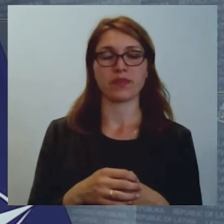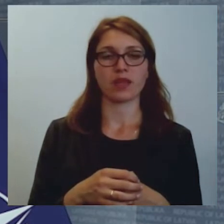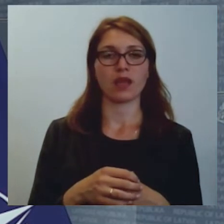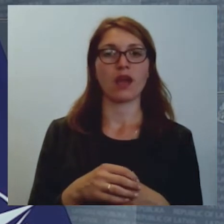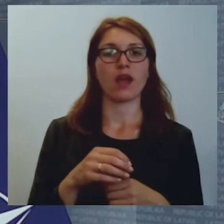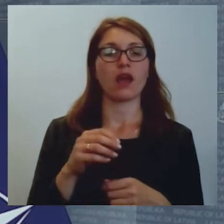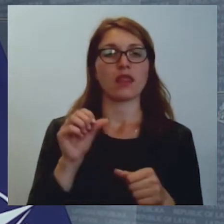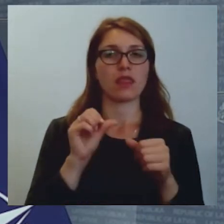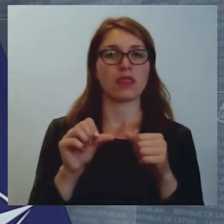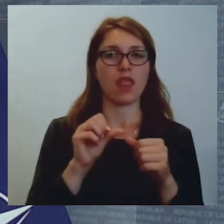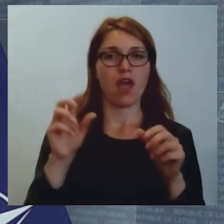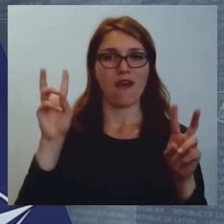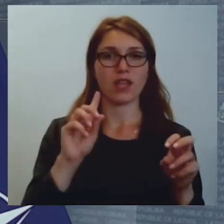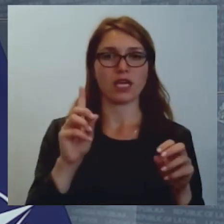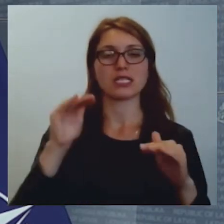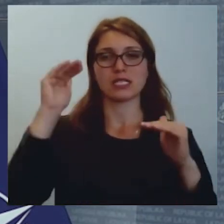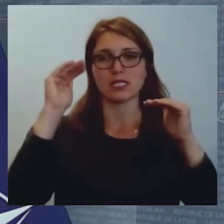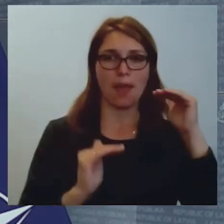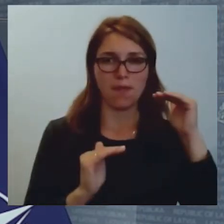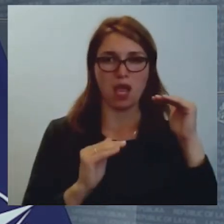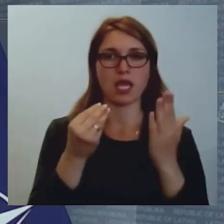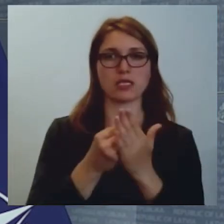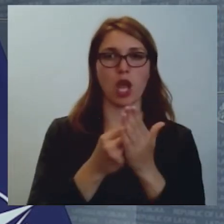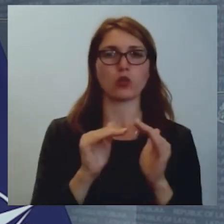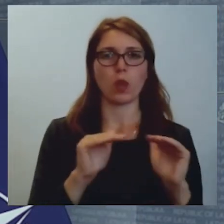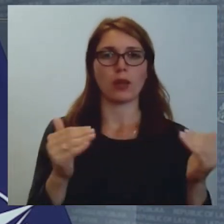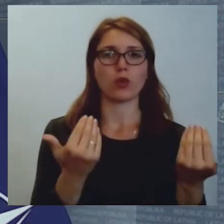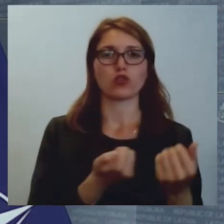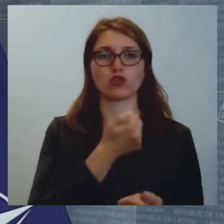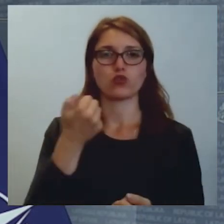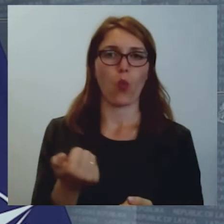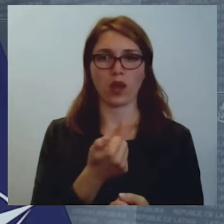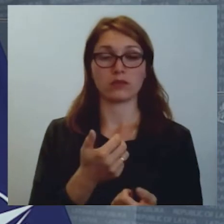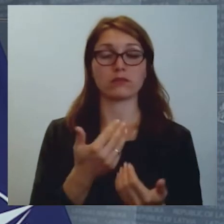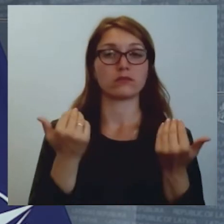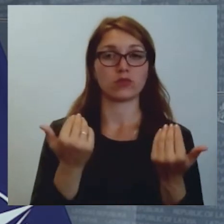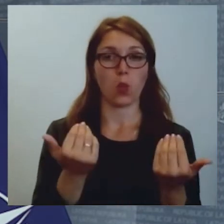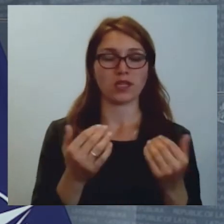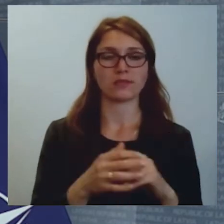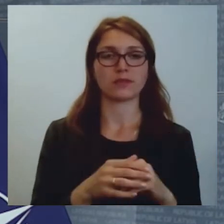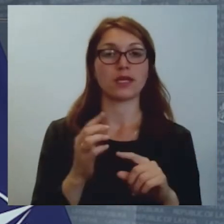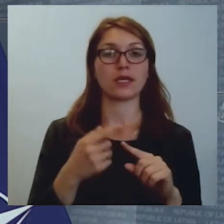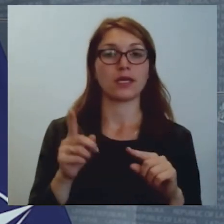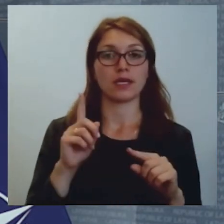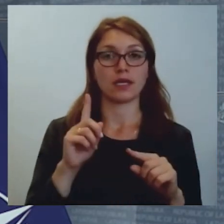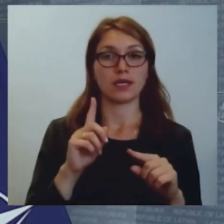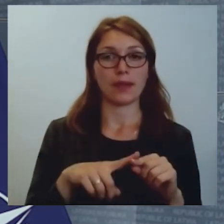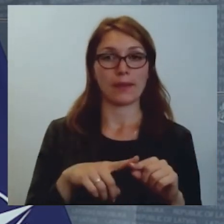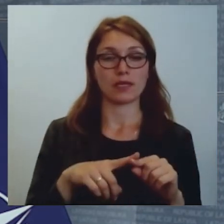ir zemākais cenu līmenis šajā gadā, tātad šodien. Līdz ar to tas,